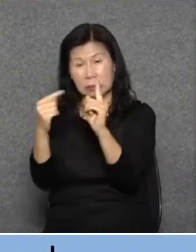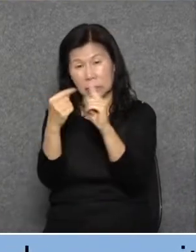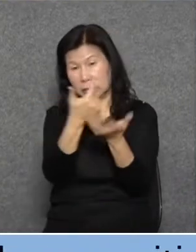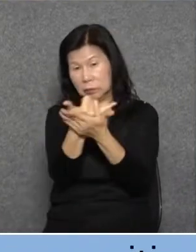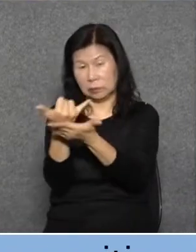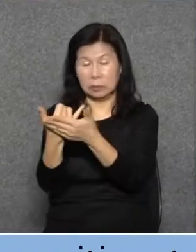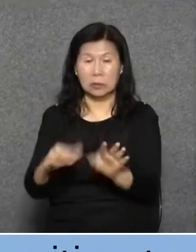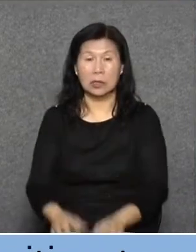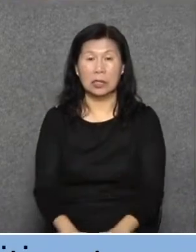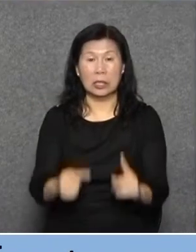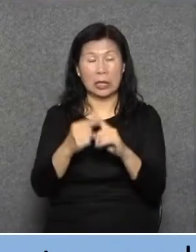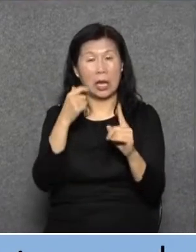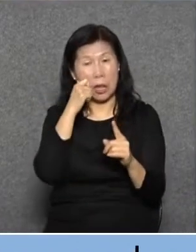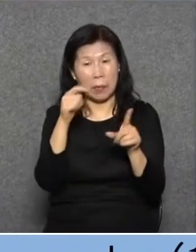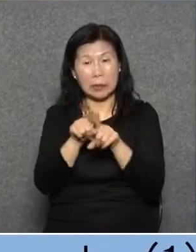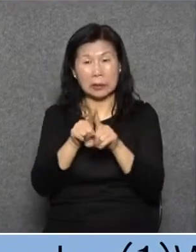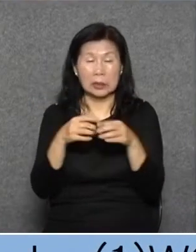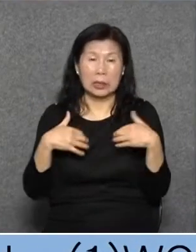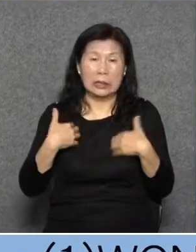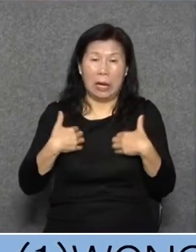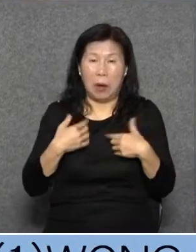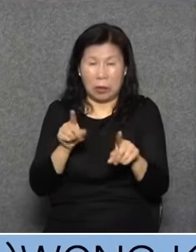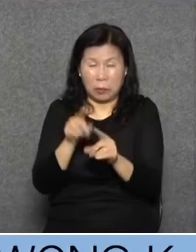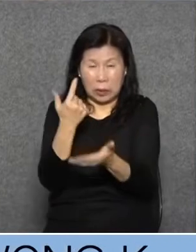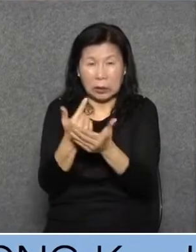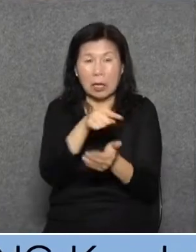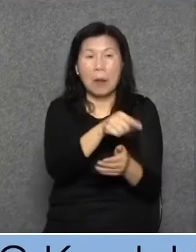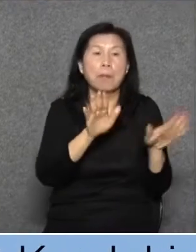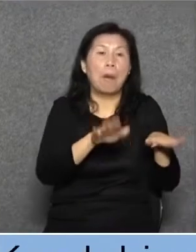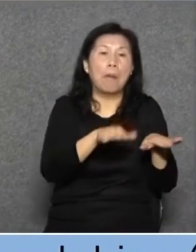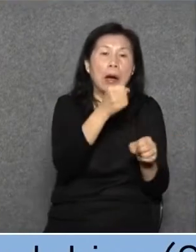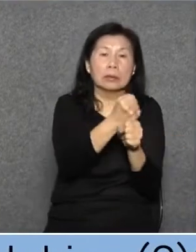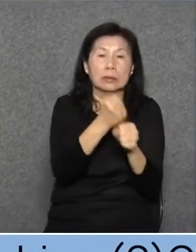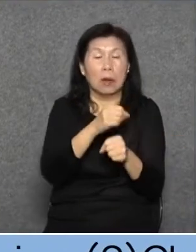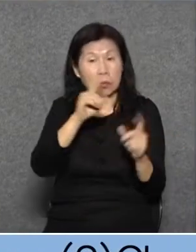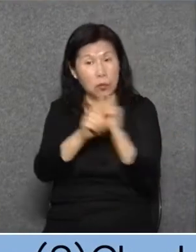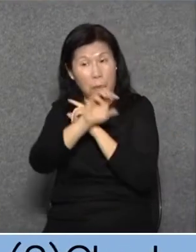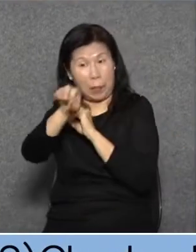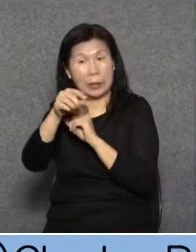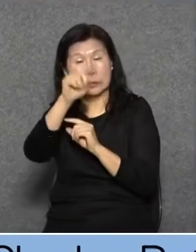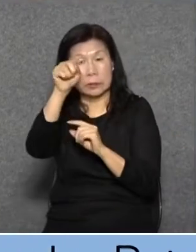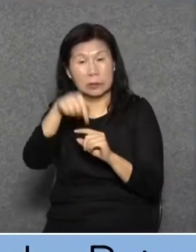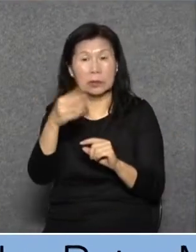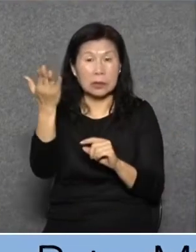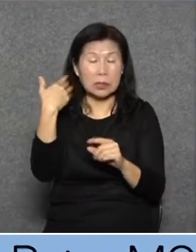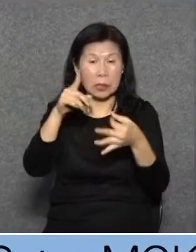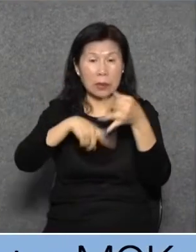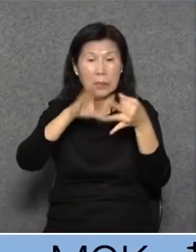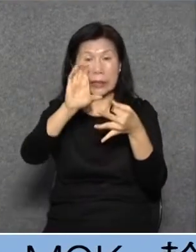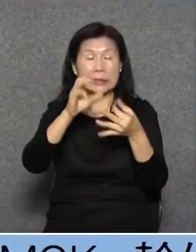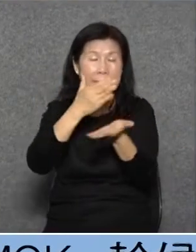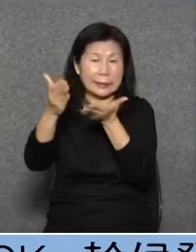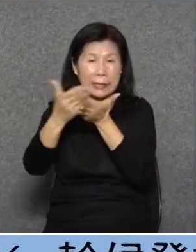人命關天,你急驚風遇著萬郎中我問你很簡單一個問題股市有周處除三害